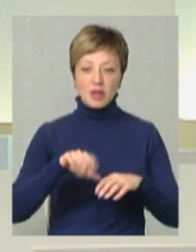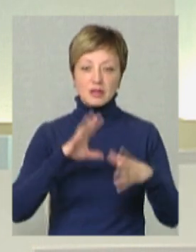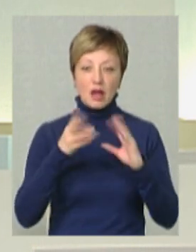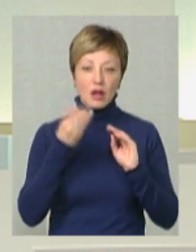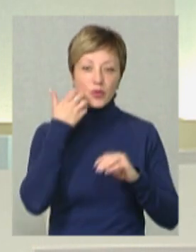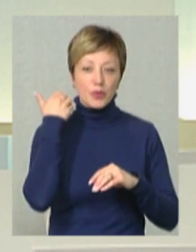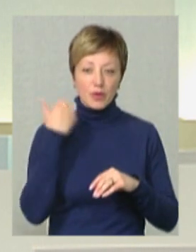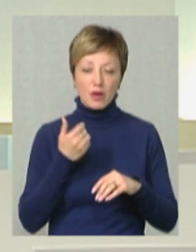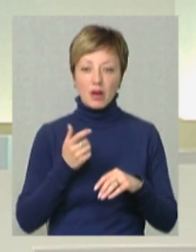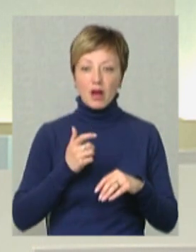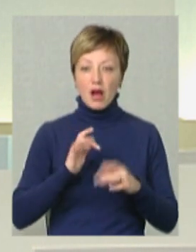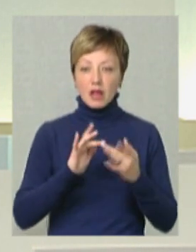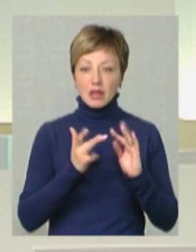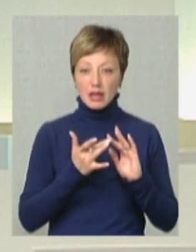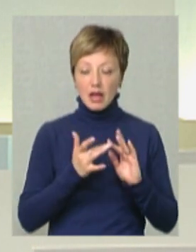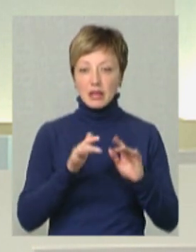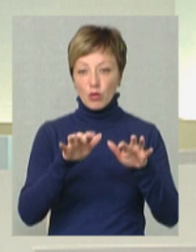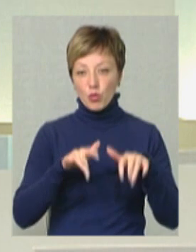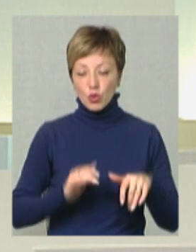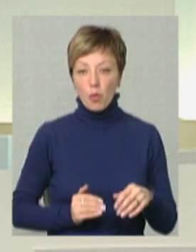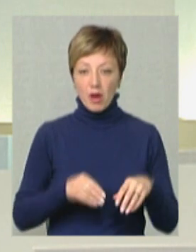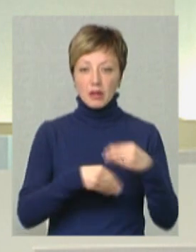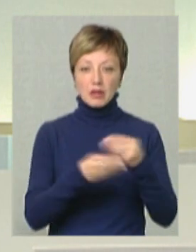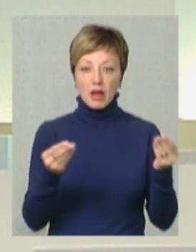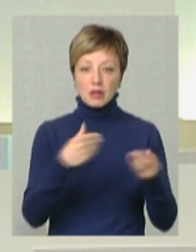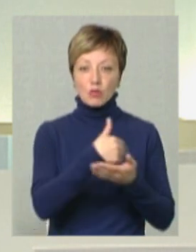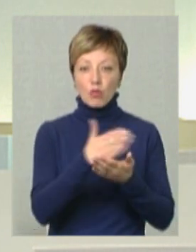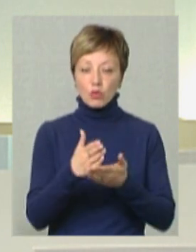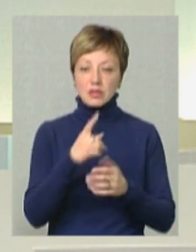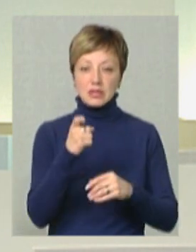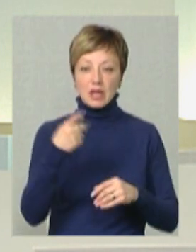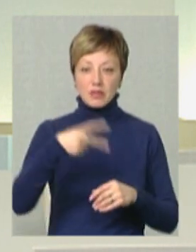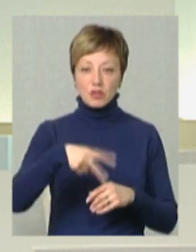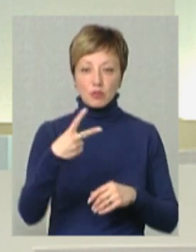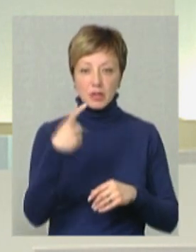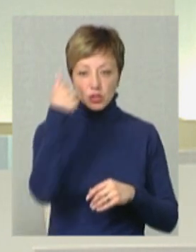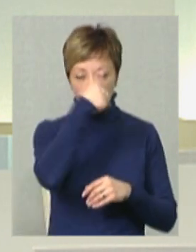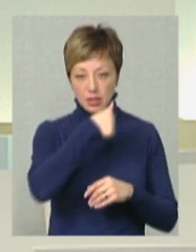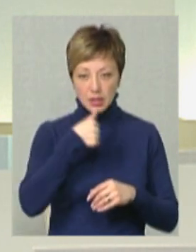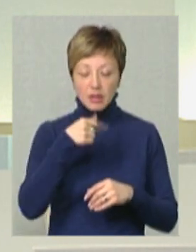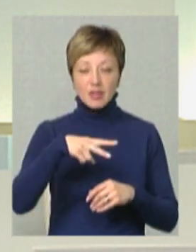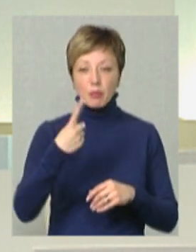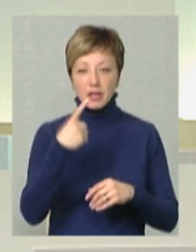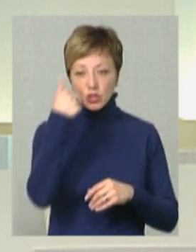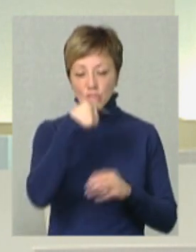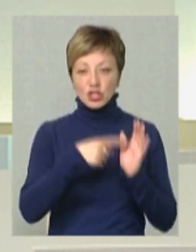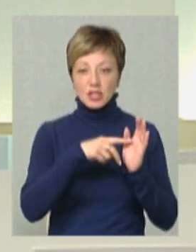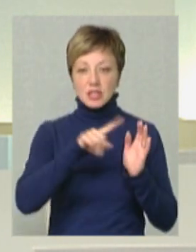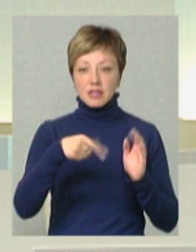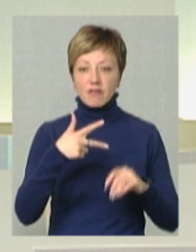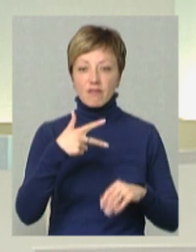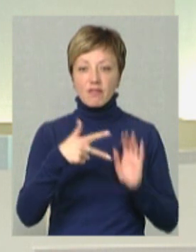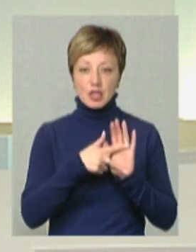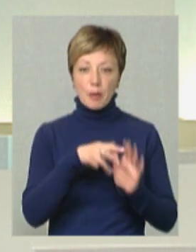всіх ІТ-компаній за наданих послуг за 2021 рік складає 6,8 млрд